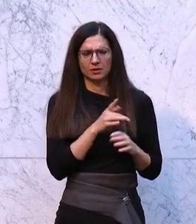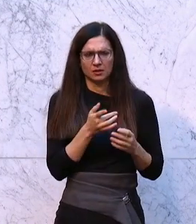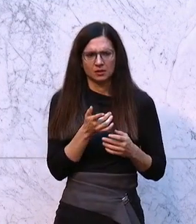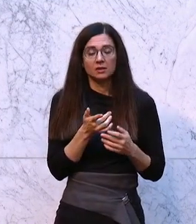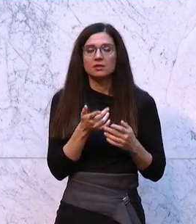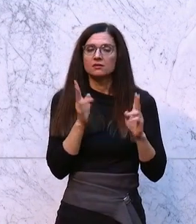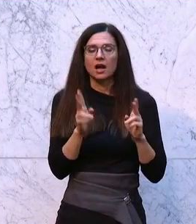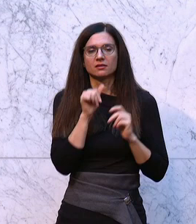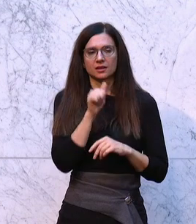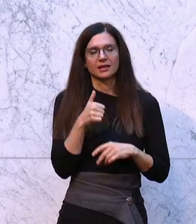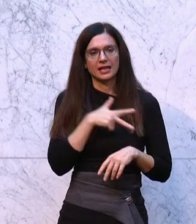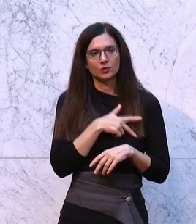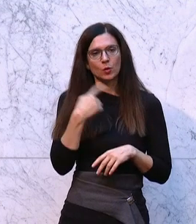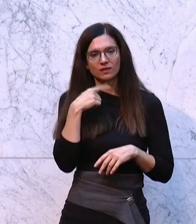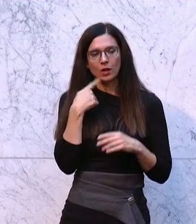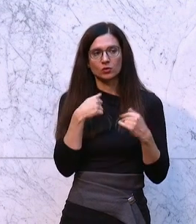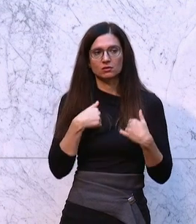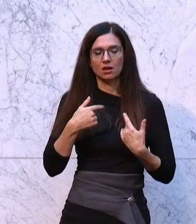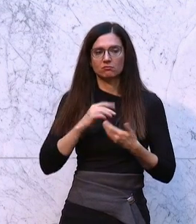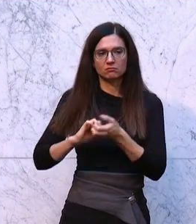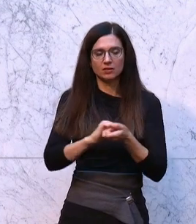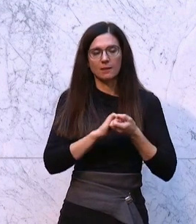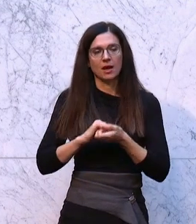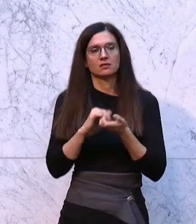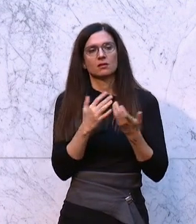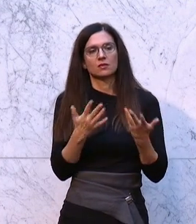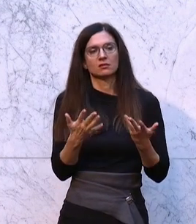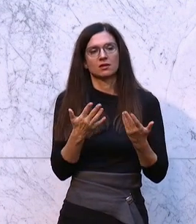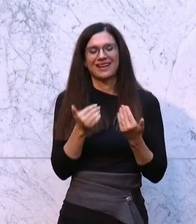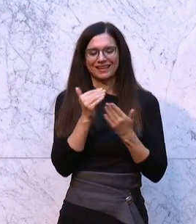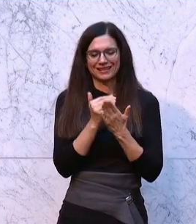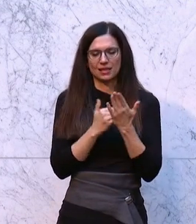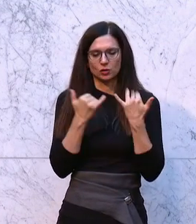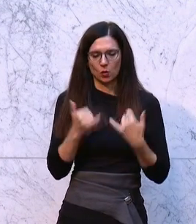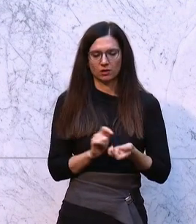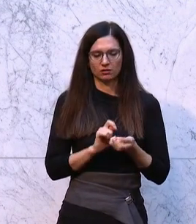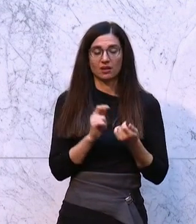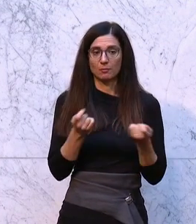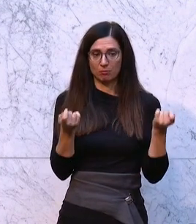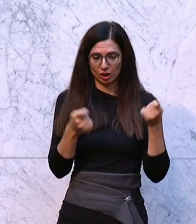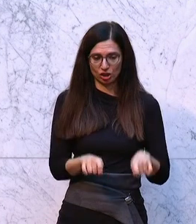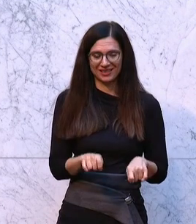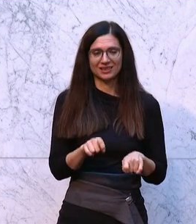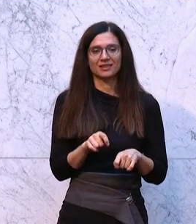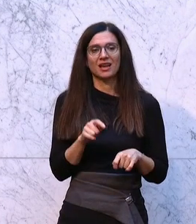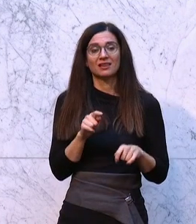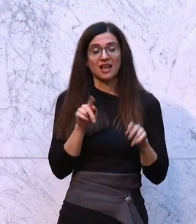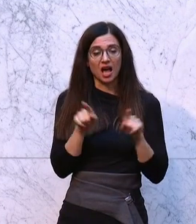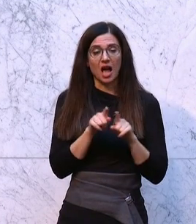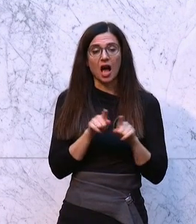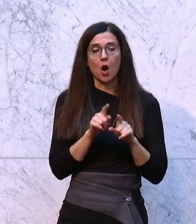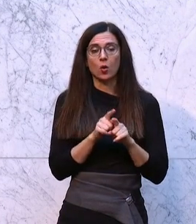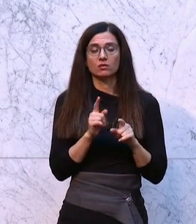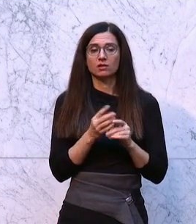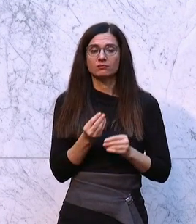auch SPÖ und NEOS zum Anlass hier, dieses Gesetz heute zu beschließen, wo solche Aberkennungen